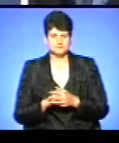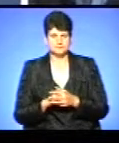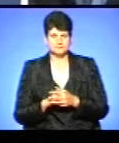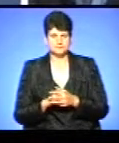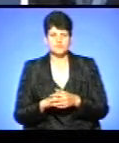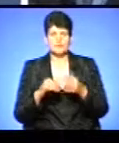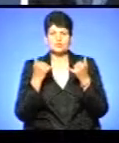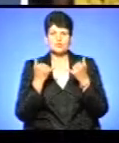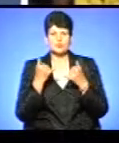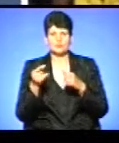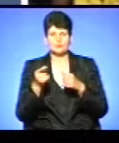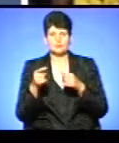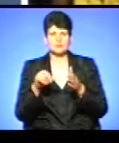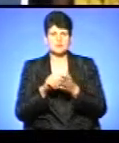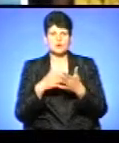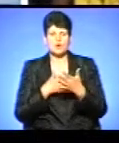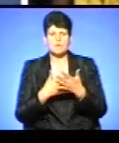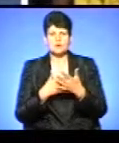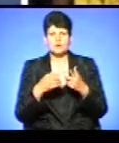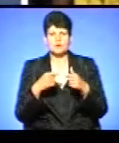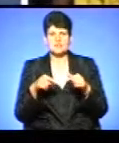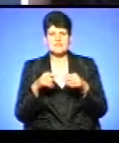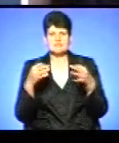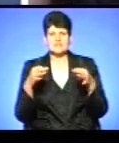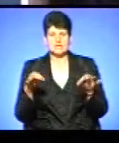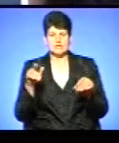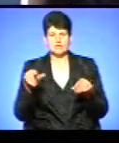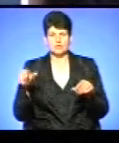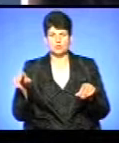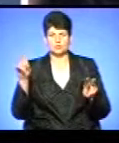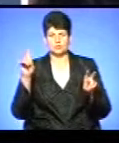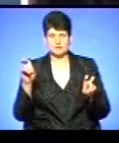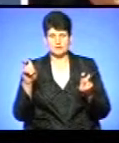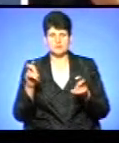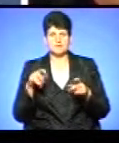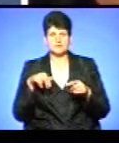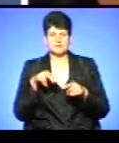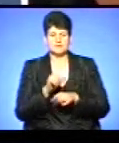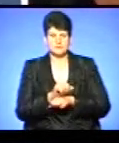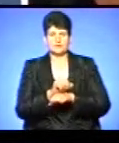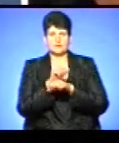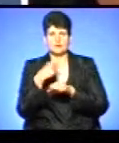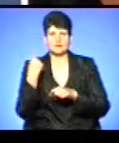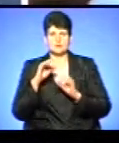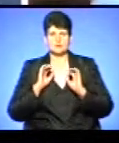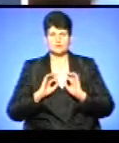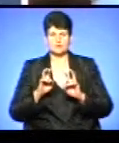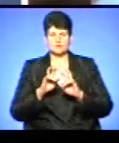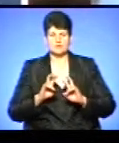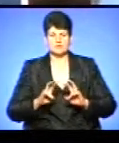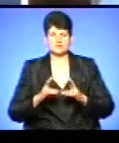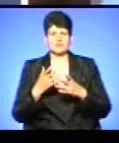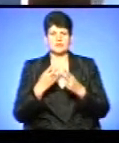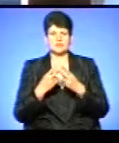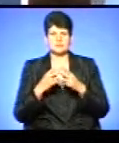Сьогодні у Тернополі члени громадської організації «Вільні люди» пікетували обласну прокуратуру щодо розслідування кримінальної справи проти